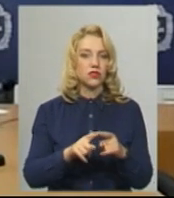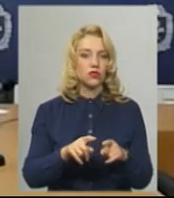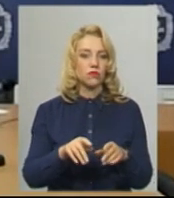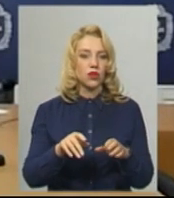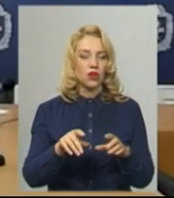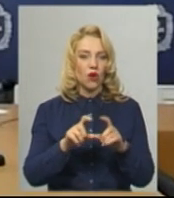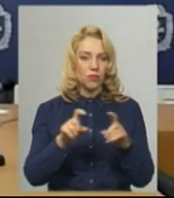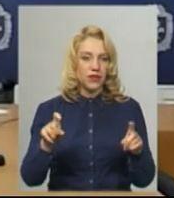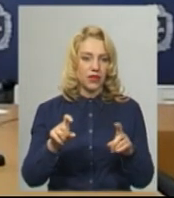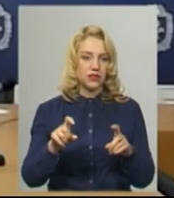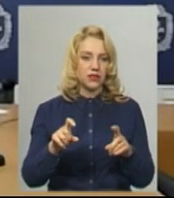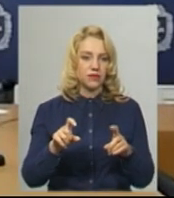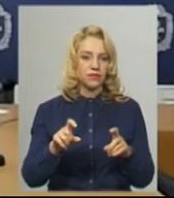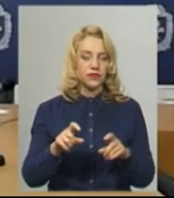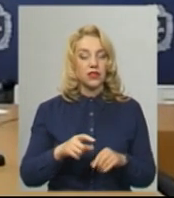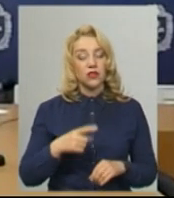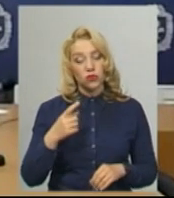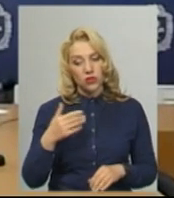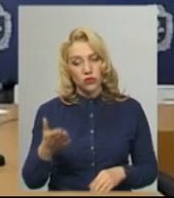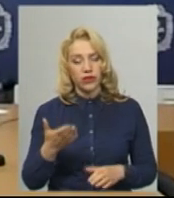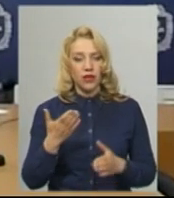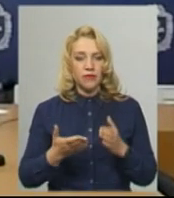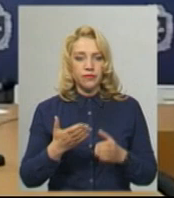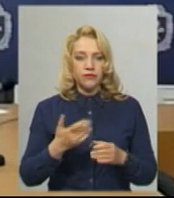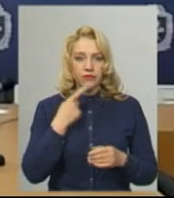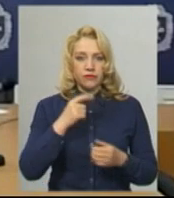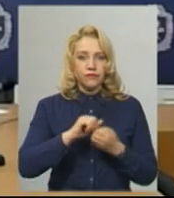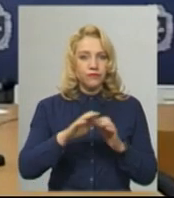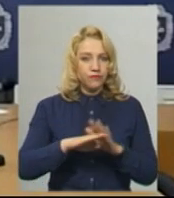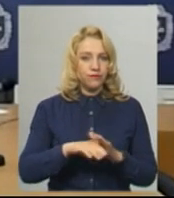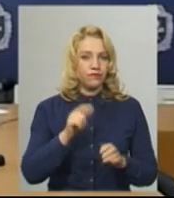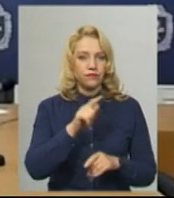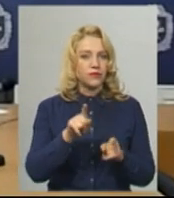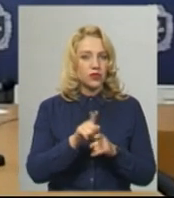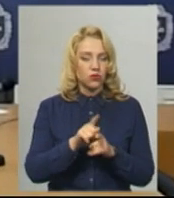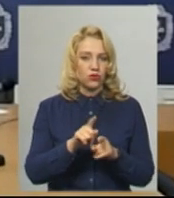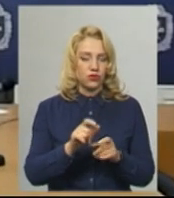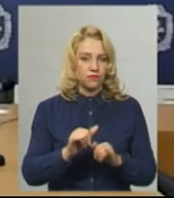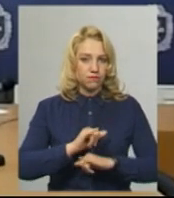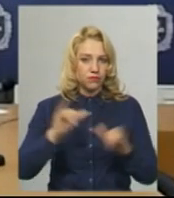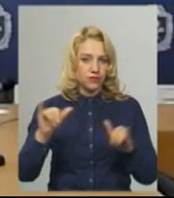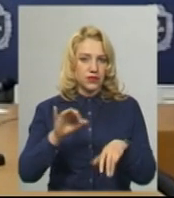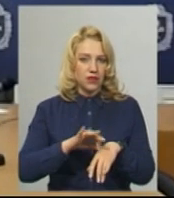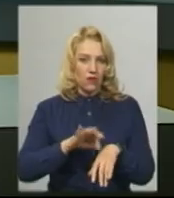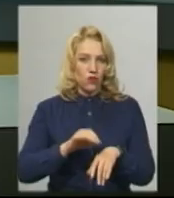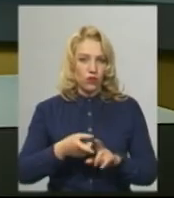критичної інфраструктури. З однієї сторони, з іншої сторони, якщо говорити про Кам'я Цеподільський, там також високий спецзахворюваності.